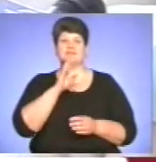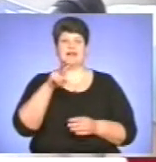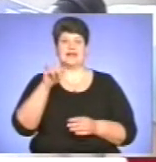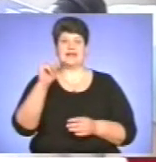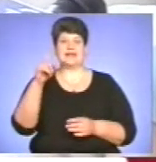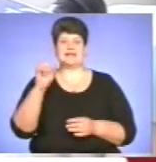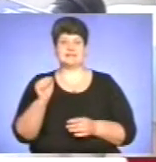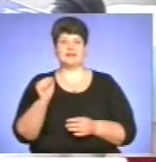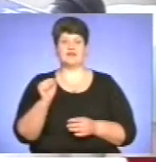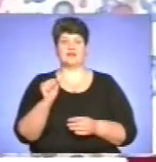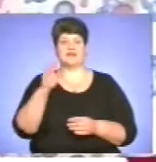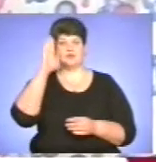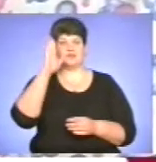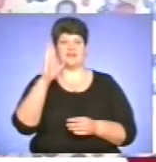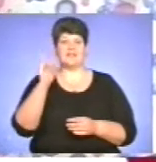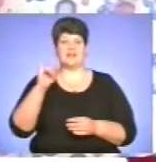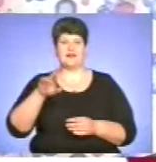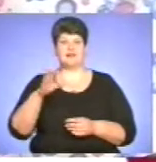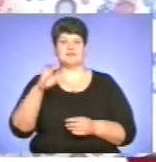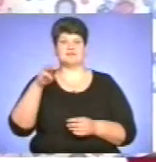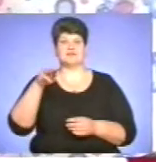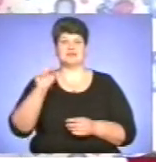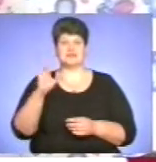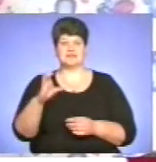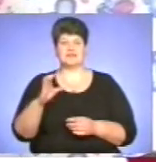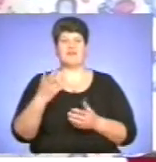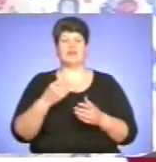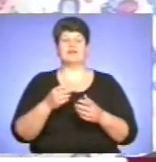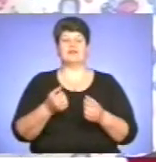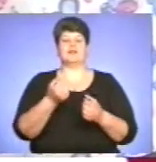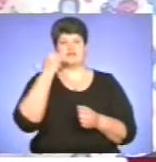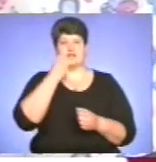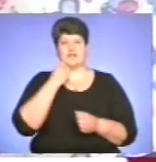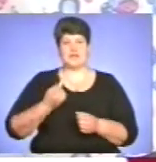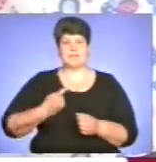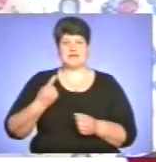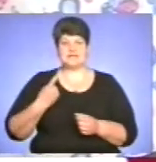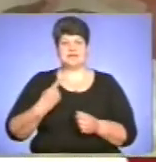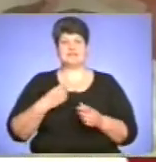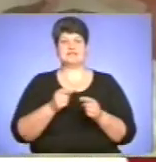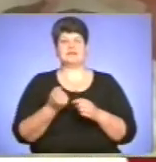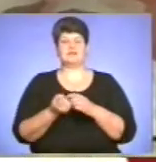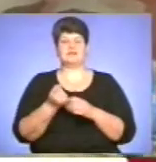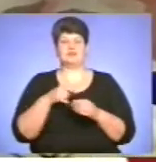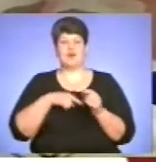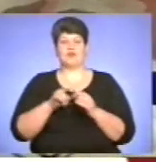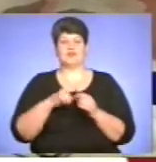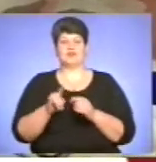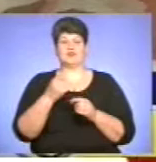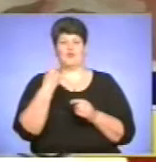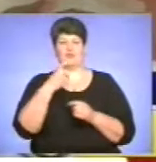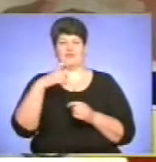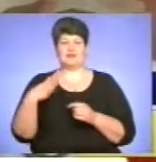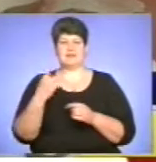хлопчики Віля і Стас. Завдяки майстерності лікаря і всієї команди діти з'являлися на світ щохвилини. Першими були два